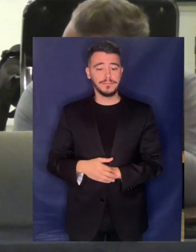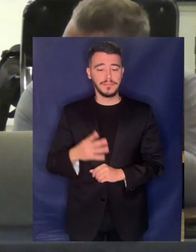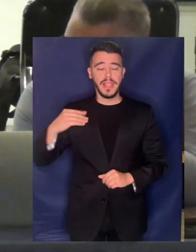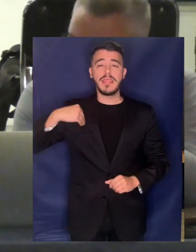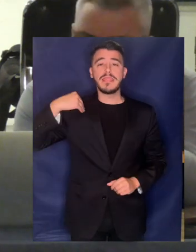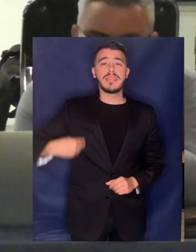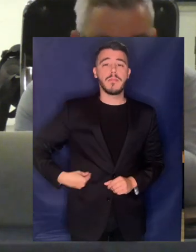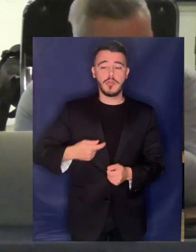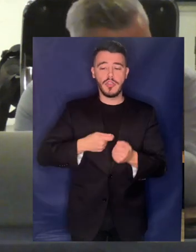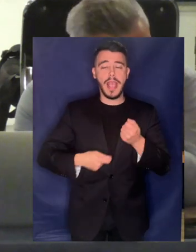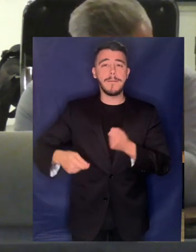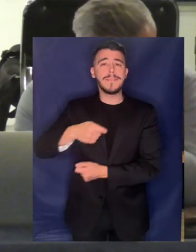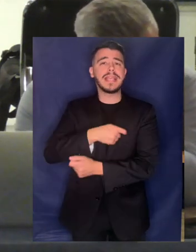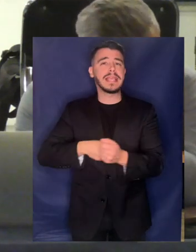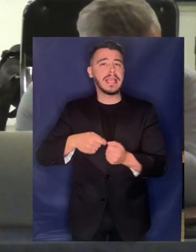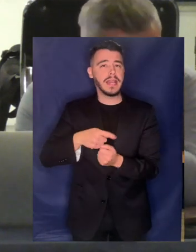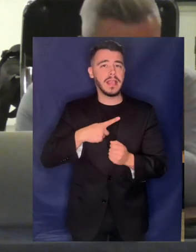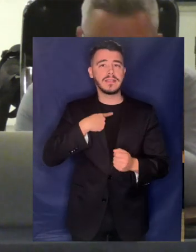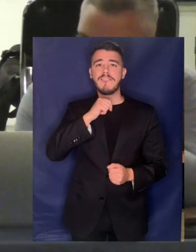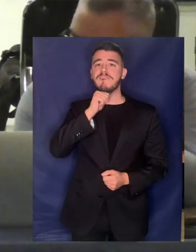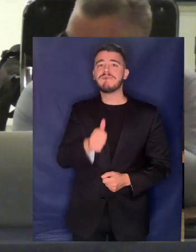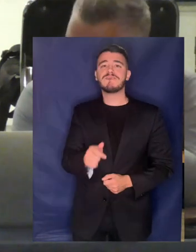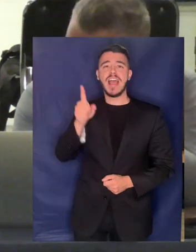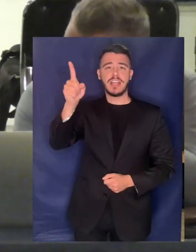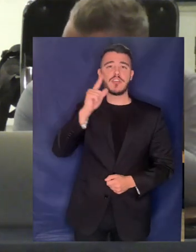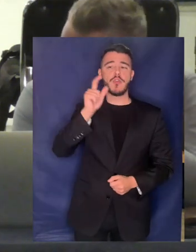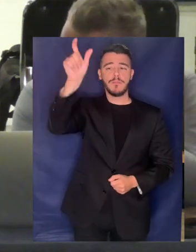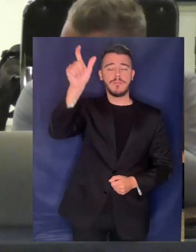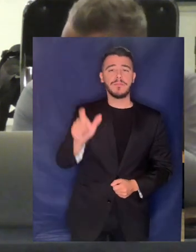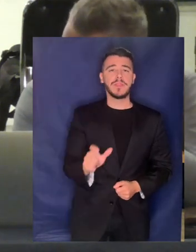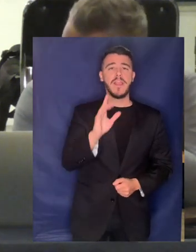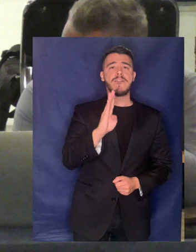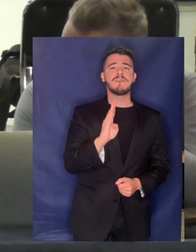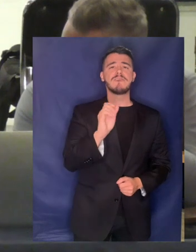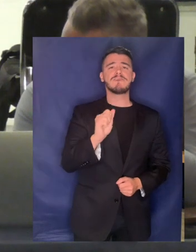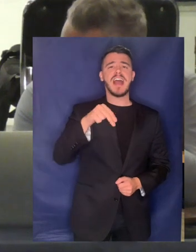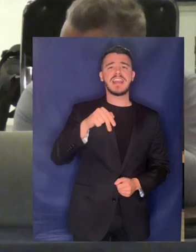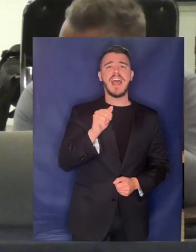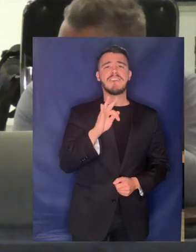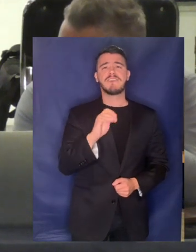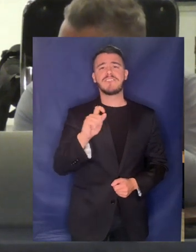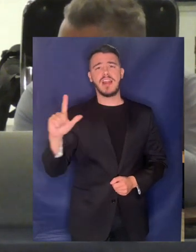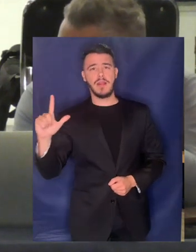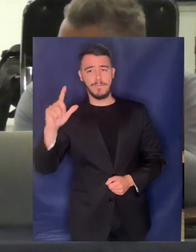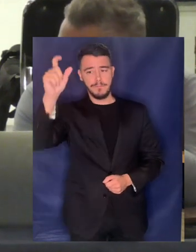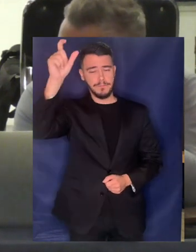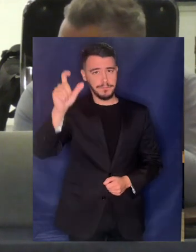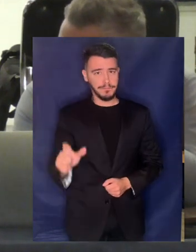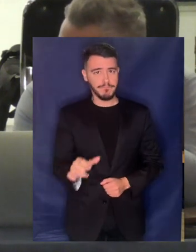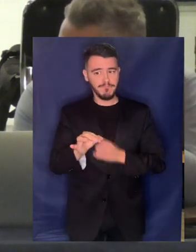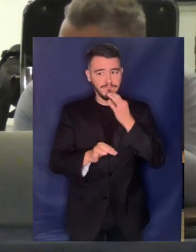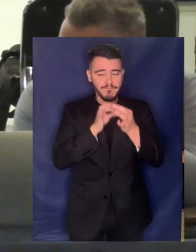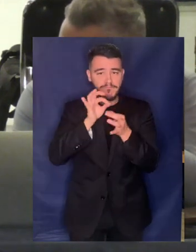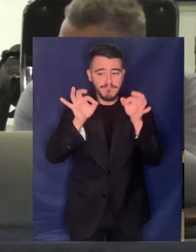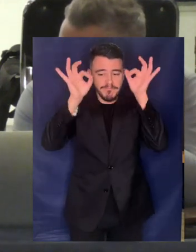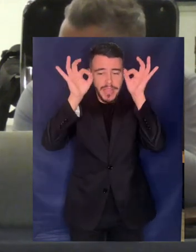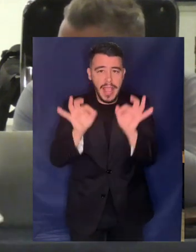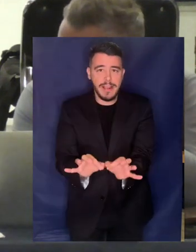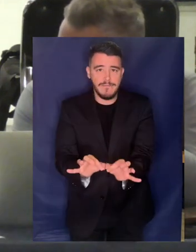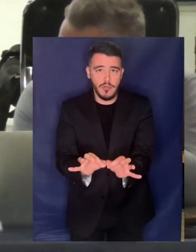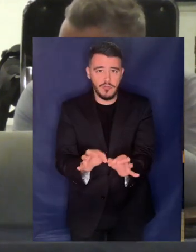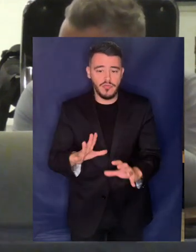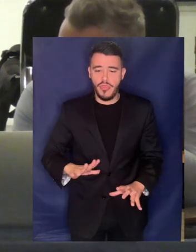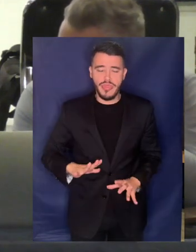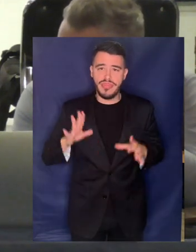Ήδρευσης του Βελγίου είναι ο Βανάφελ ο οποίος σας το διαβάζω επιλέξει για να μην απομειώσω την ακρίβεια της